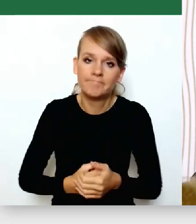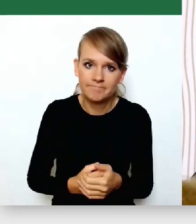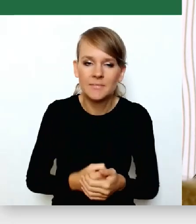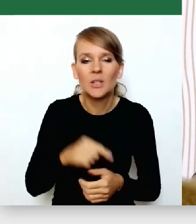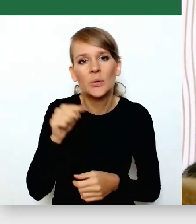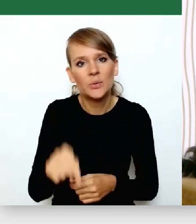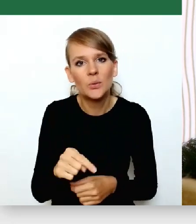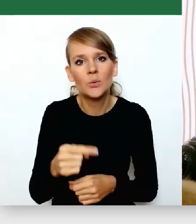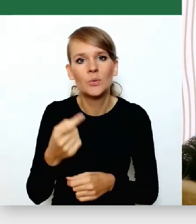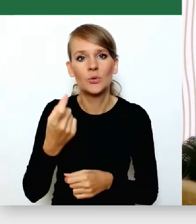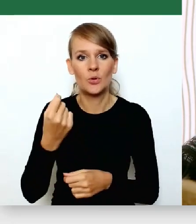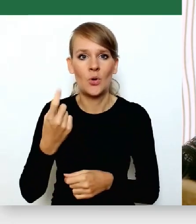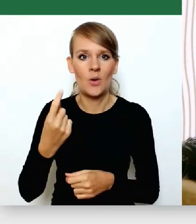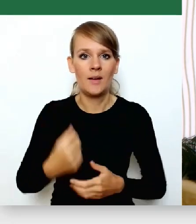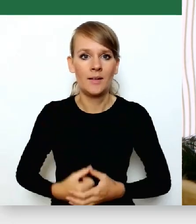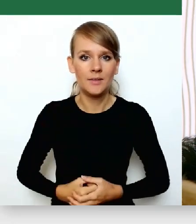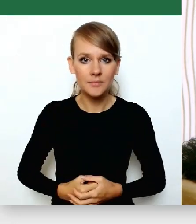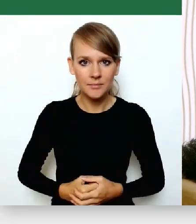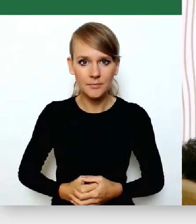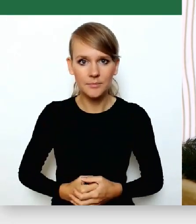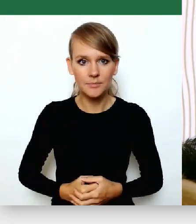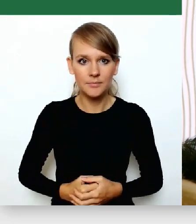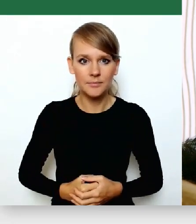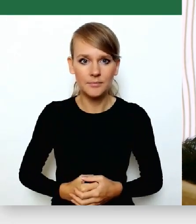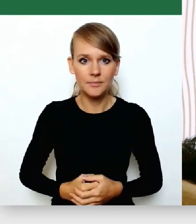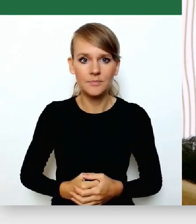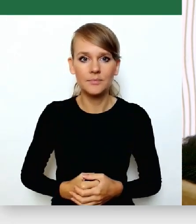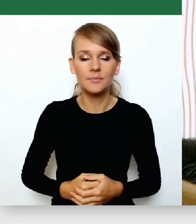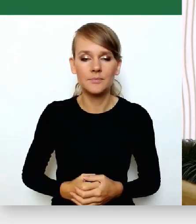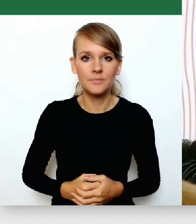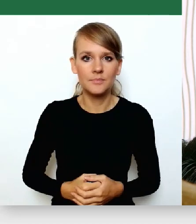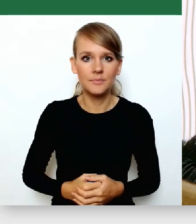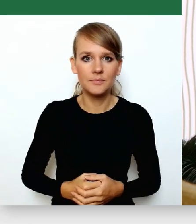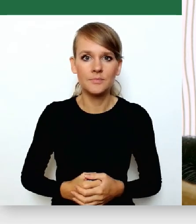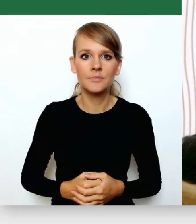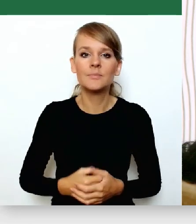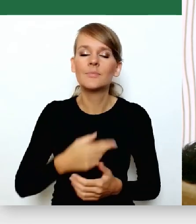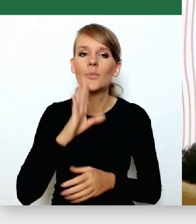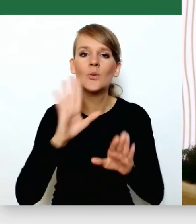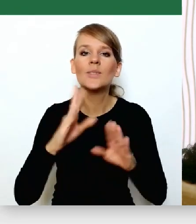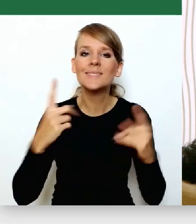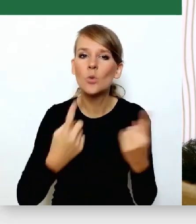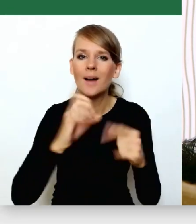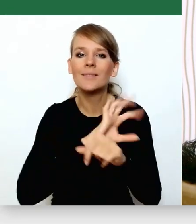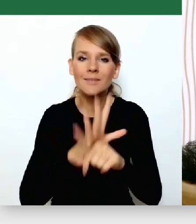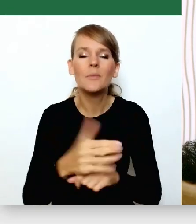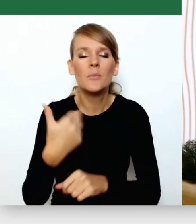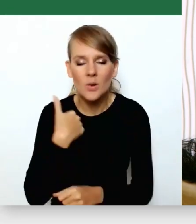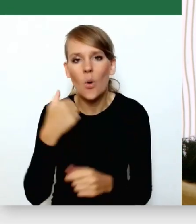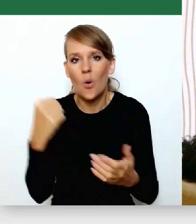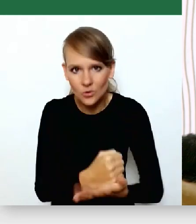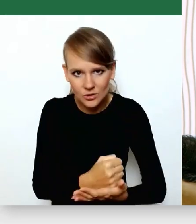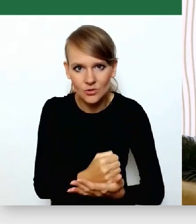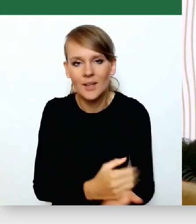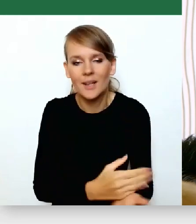na tle tego, co było konieczne na COVID-zie, było konieczne na Ukrainie, teraz